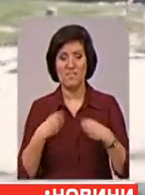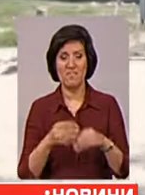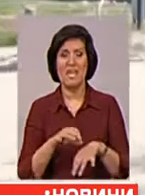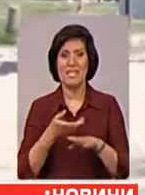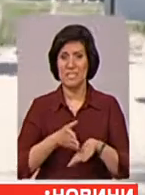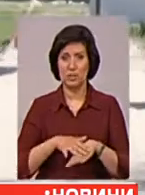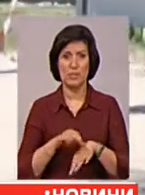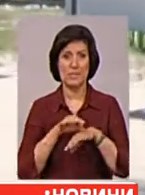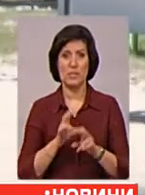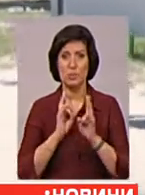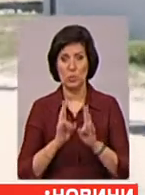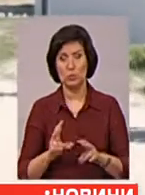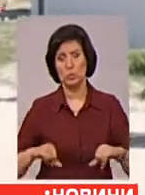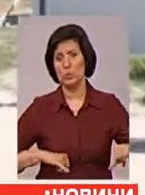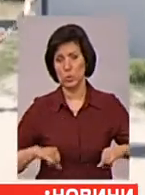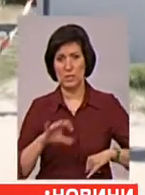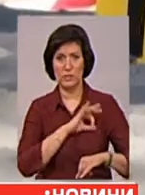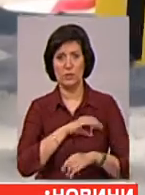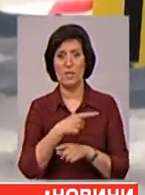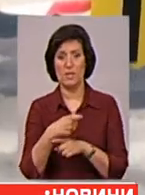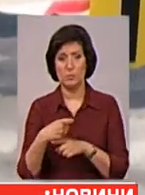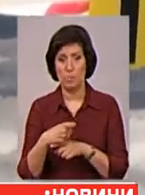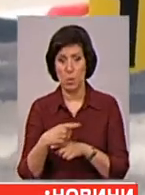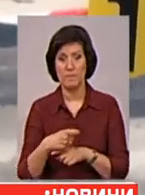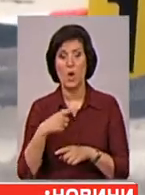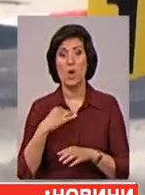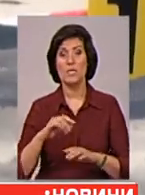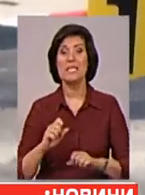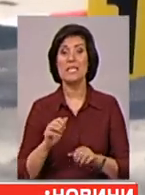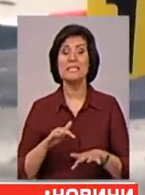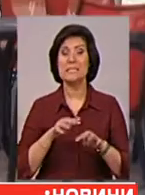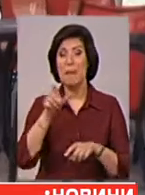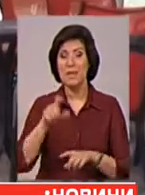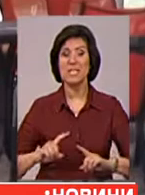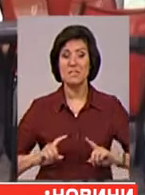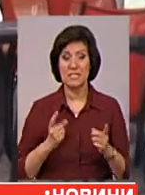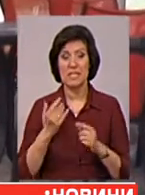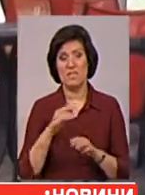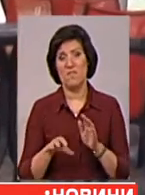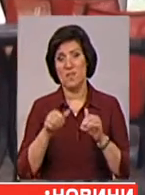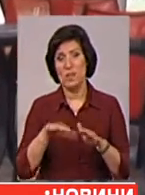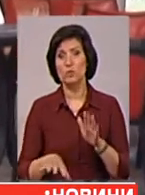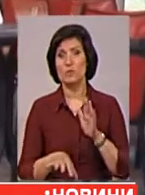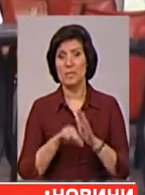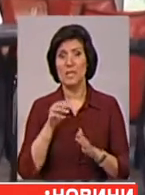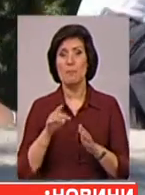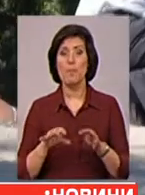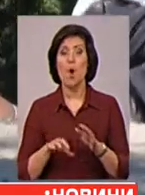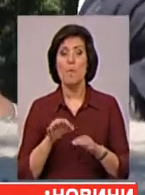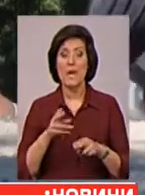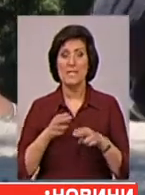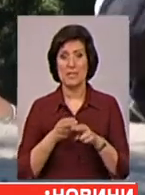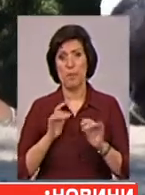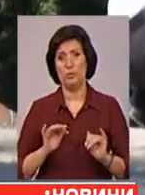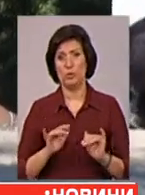ушкоджень і хуліганство із застосуванням зброї. Один із нападників затриманий. Нині вирішується питання про обрання йому запобіжного заходу. Олена